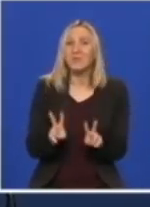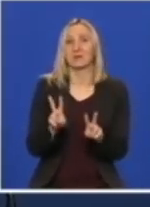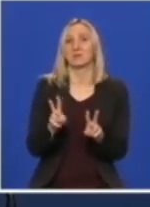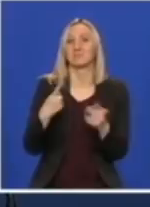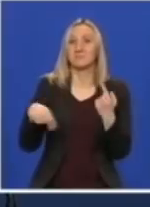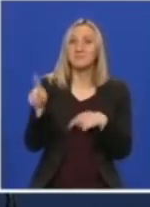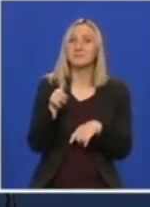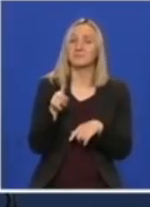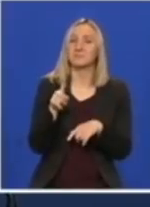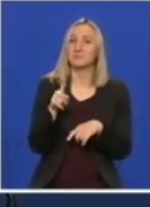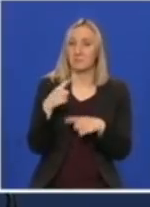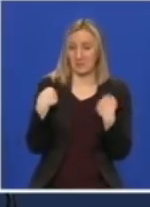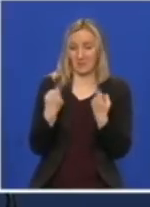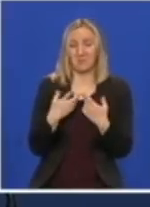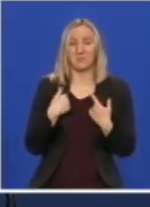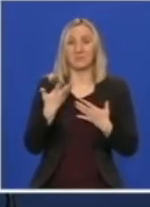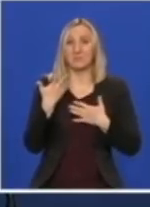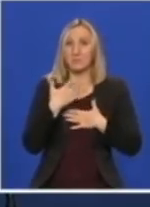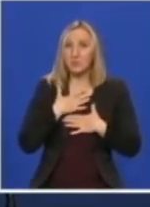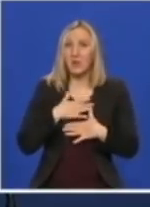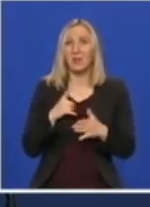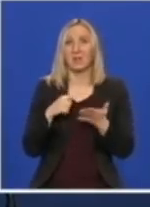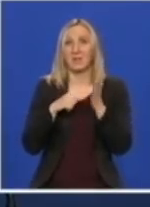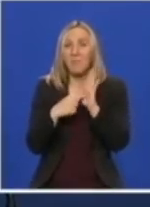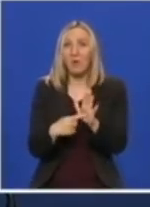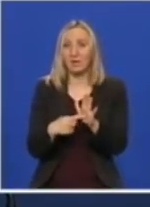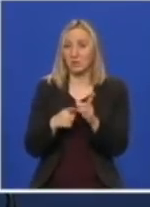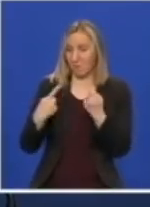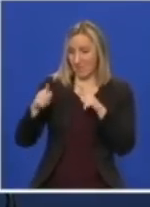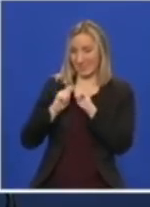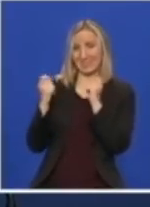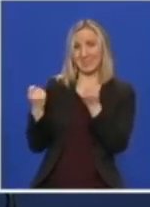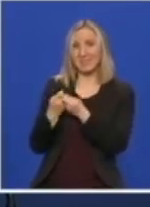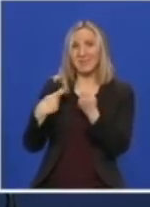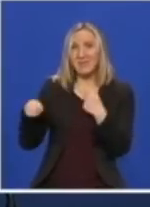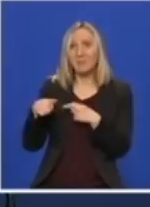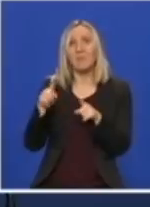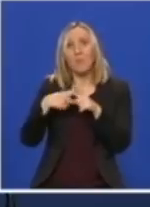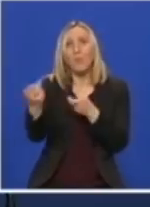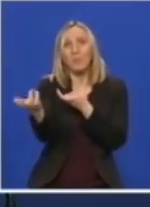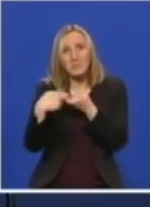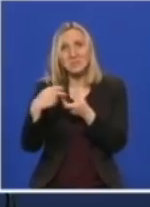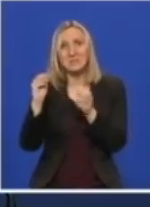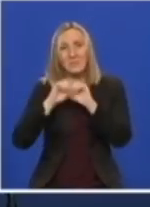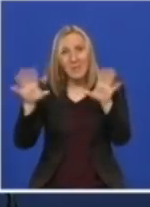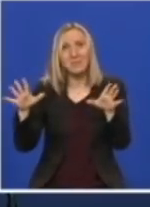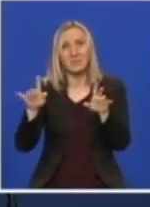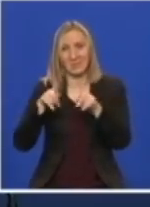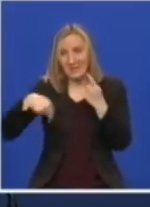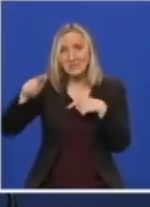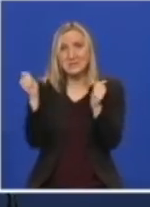pokažemo da naš jedan timski rad svih nas da će da uradi